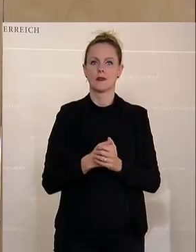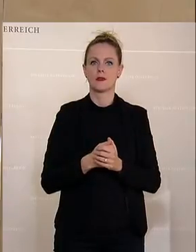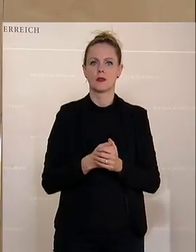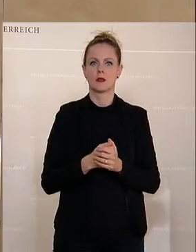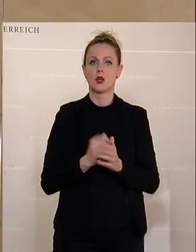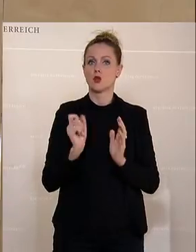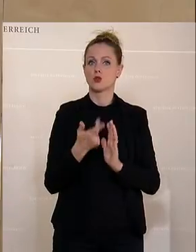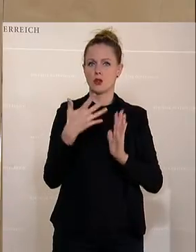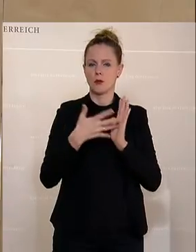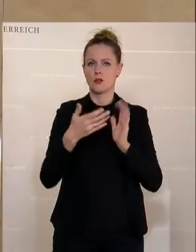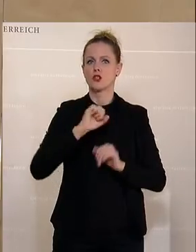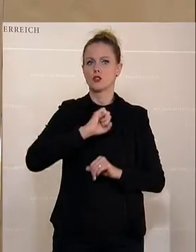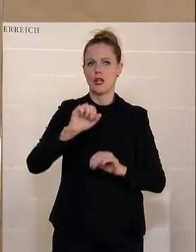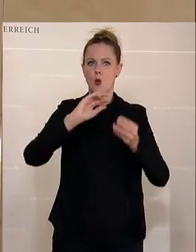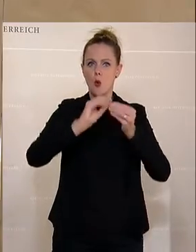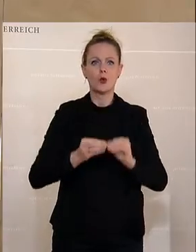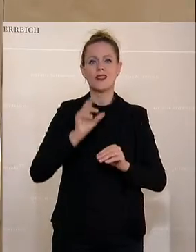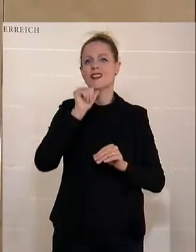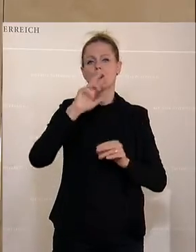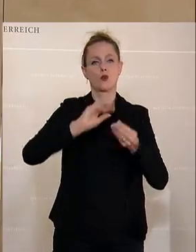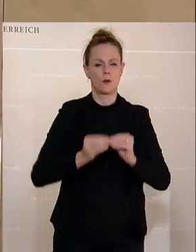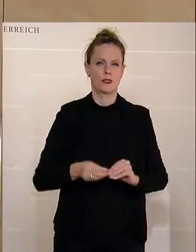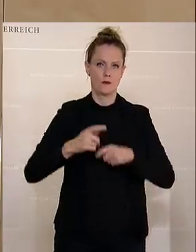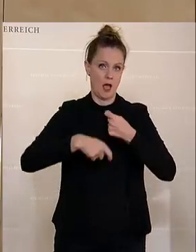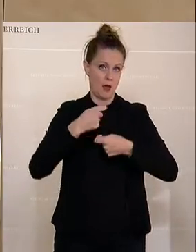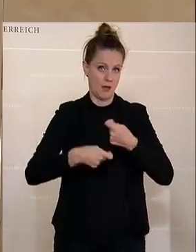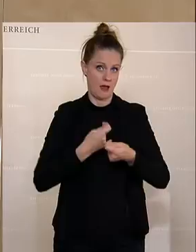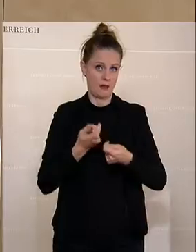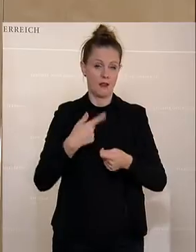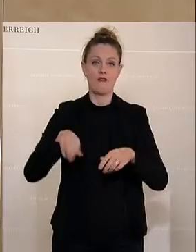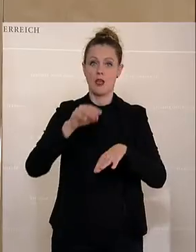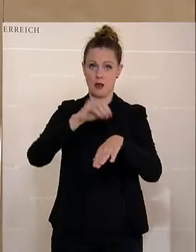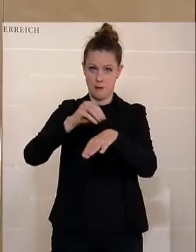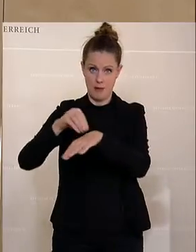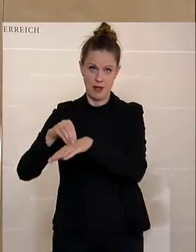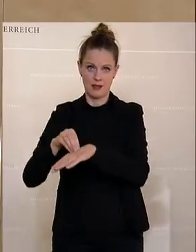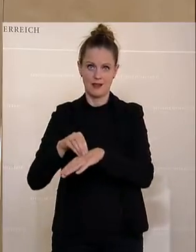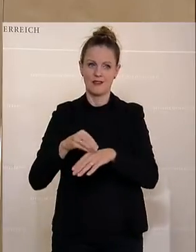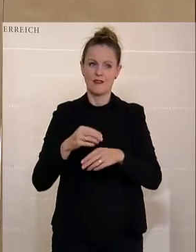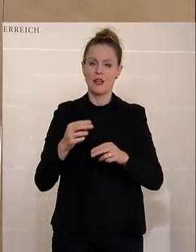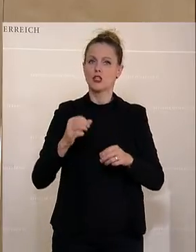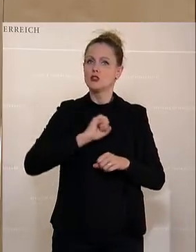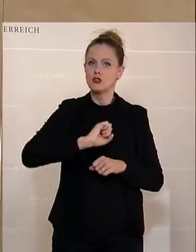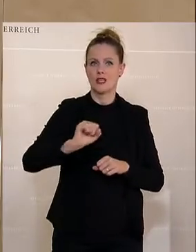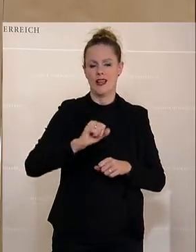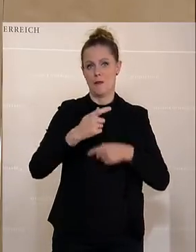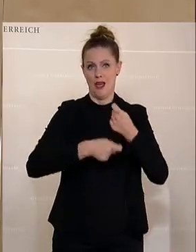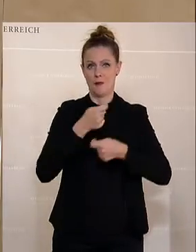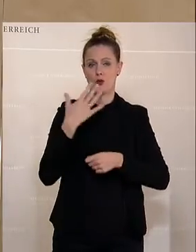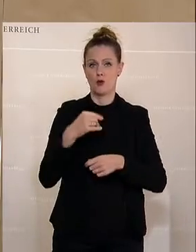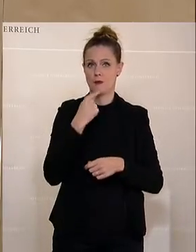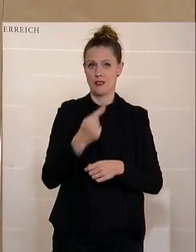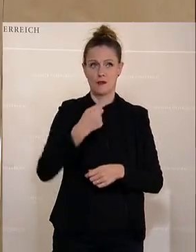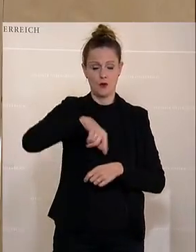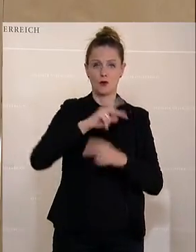Sonderprüfungsverlangen, die von uns gestellt werden. Und dieses zeitnah betone ich nochmals, weil es wirklich wichtig ist für uns alle,